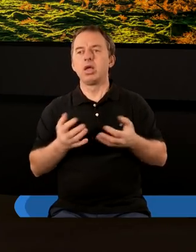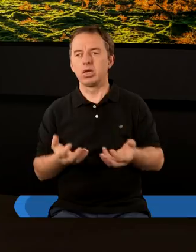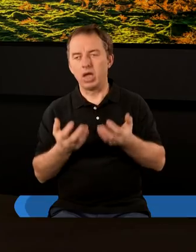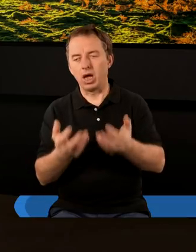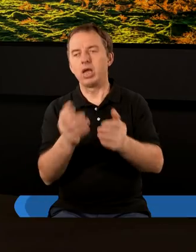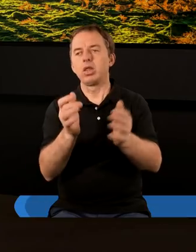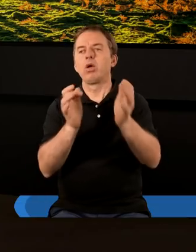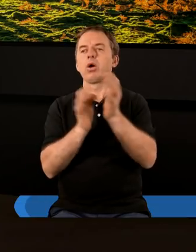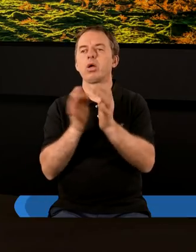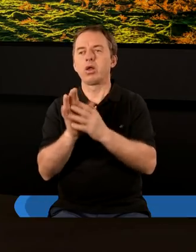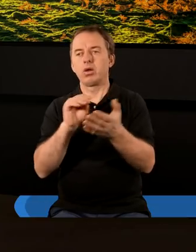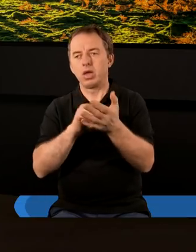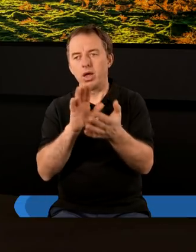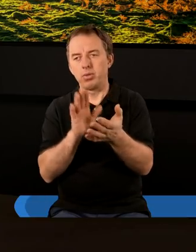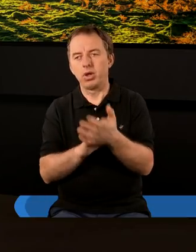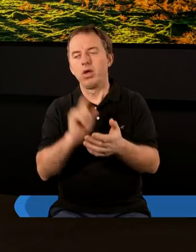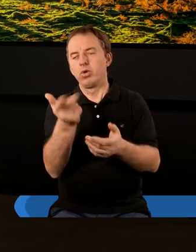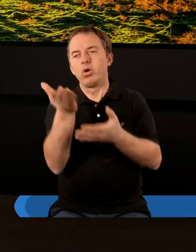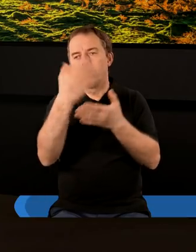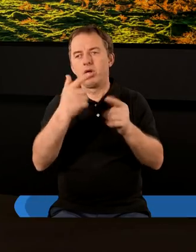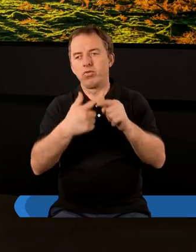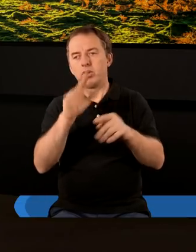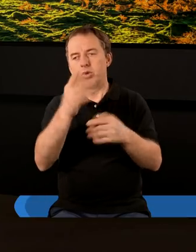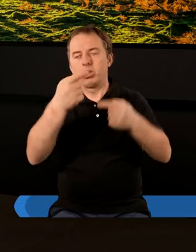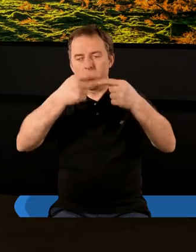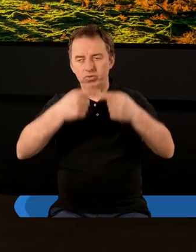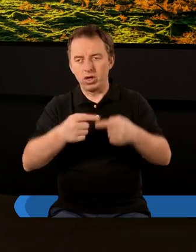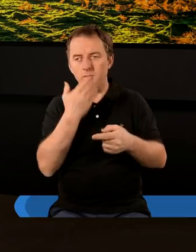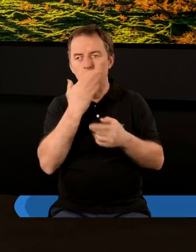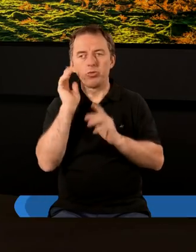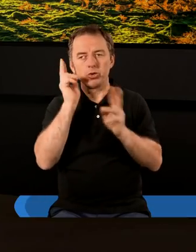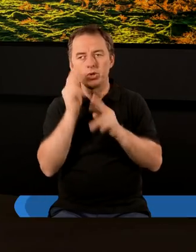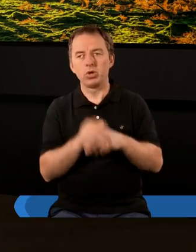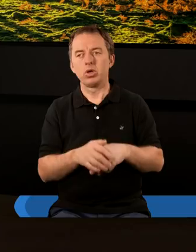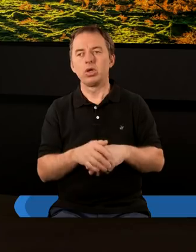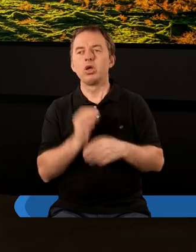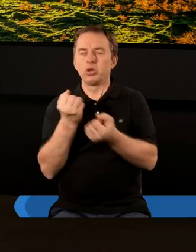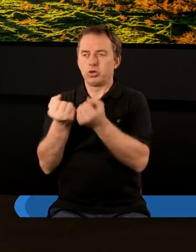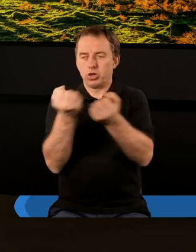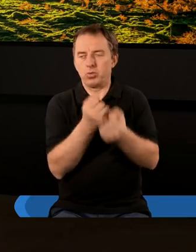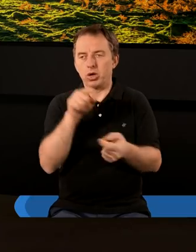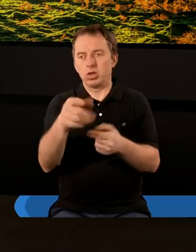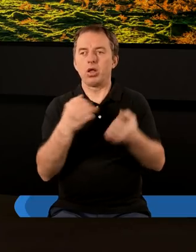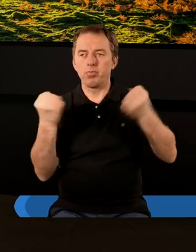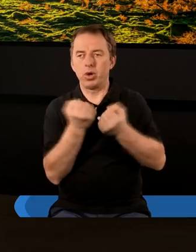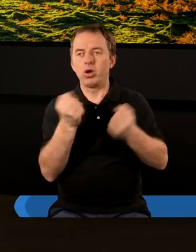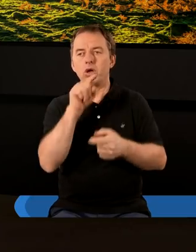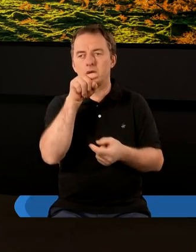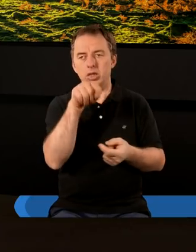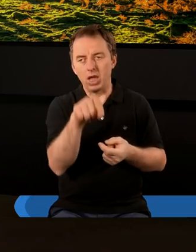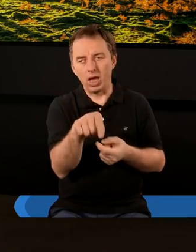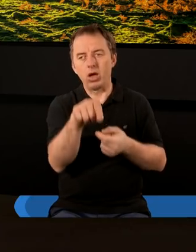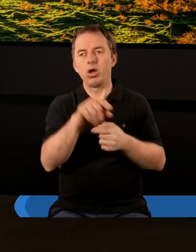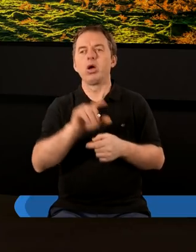zachęta Chrystusa zapisana w drugim rozdziale, dwudziestym piątym wersecie brzmi trzymaj się tylko mocno